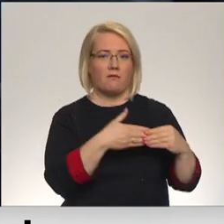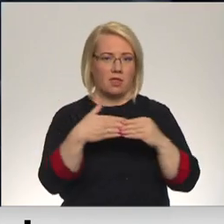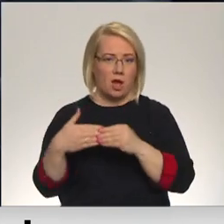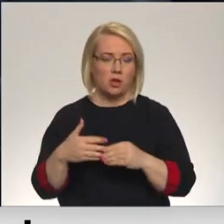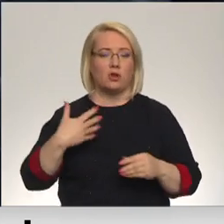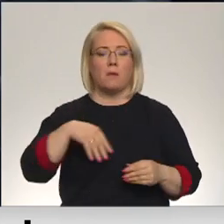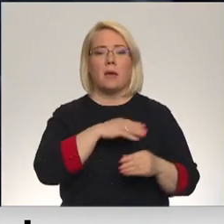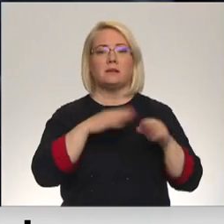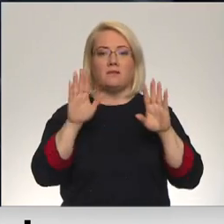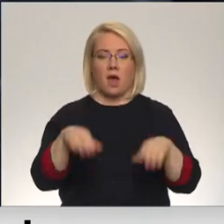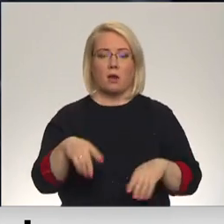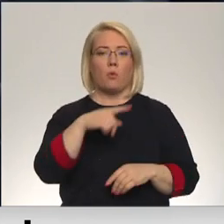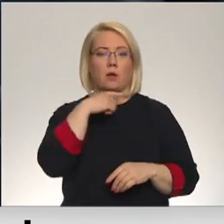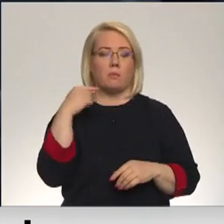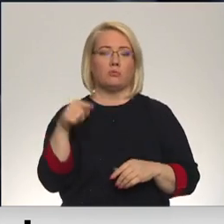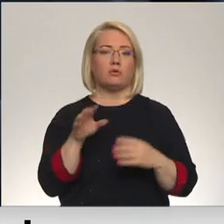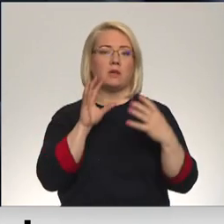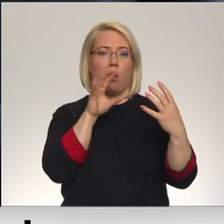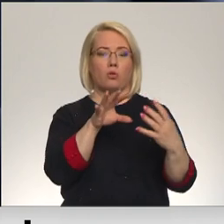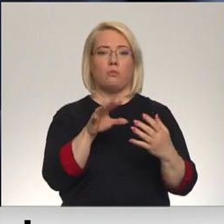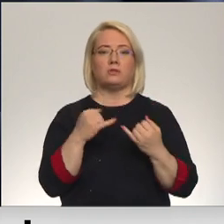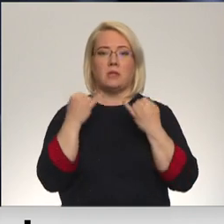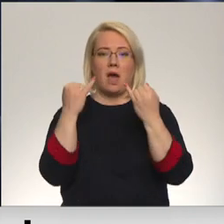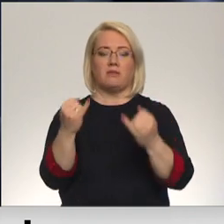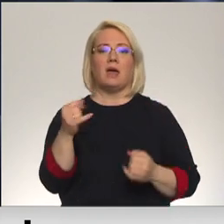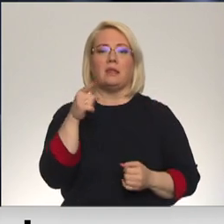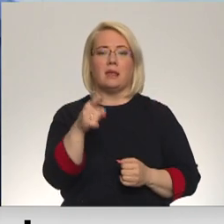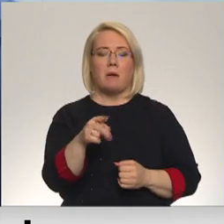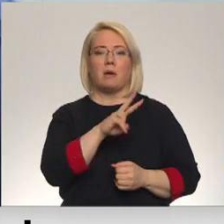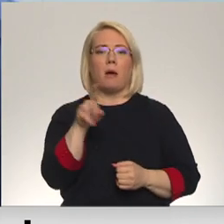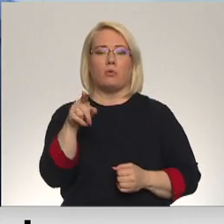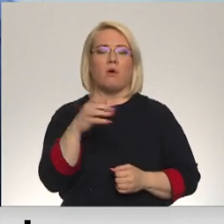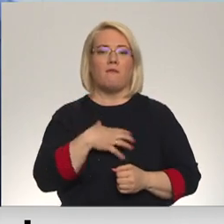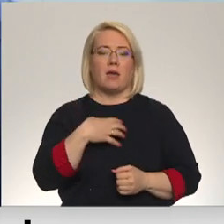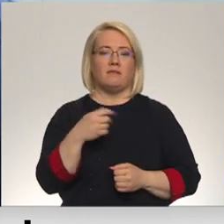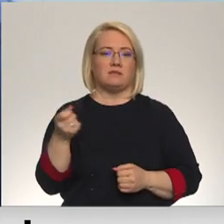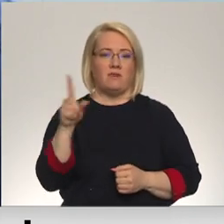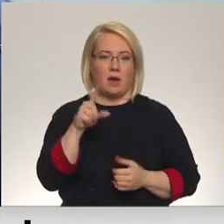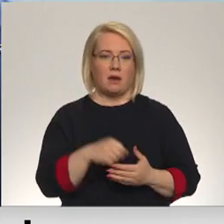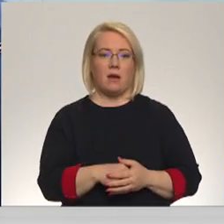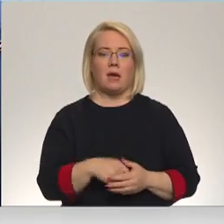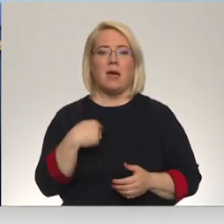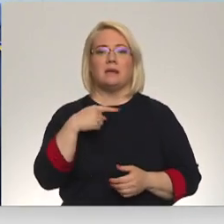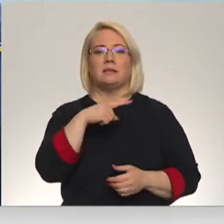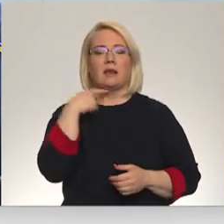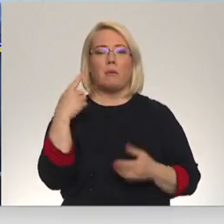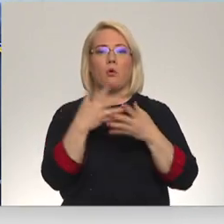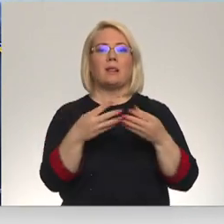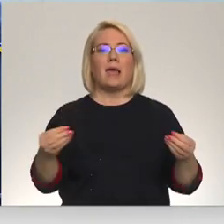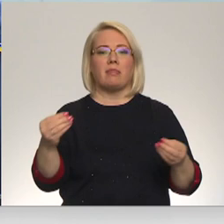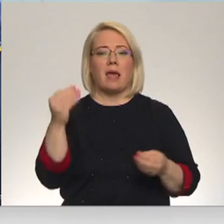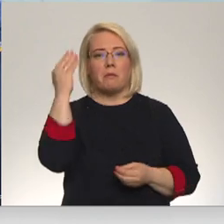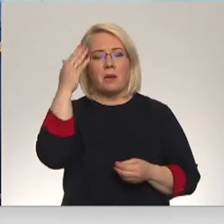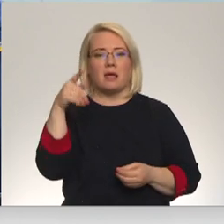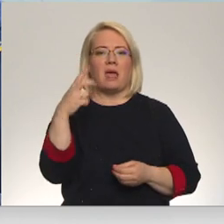mēs varam un gribam šos autobusu dāvināt tiem, kam vajag visvairāk. Es gribu kliedēt mītu, ka tie ir veci